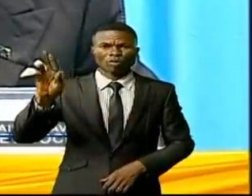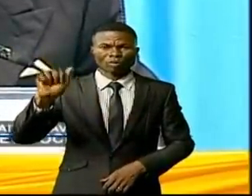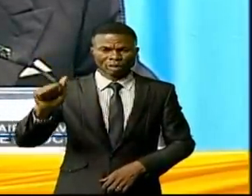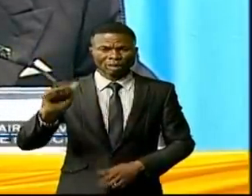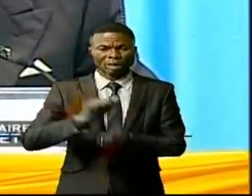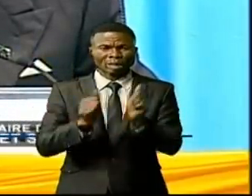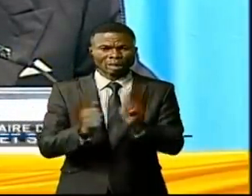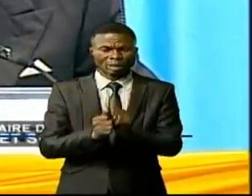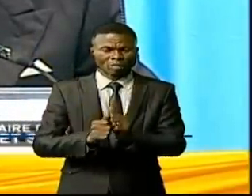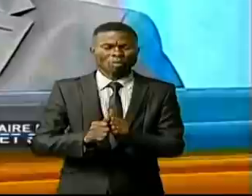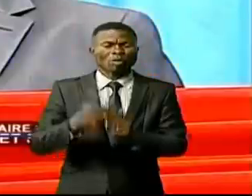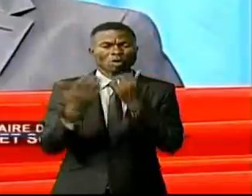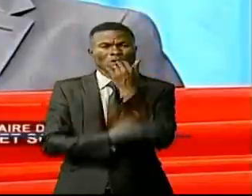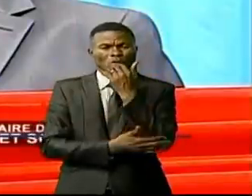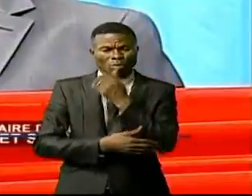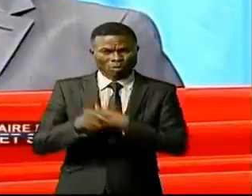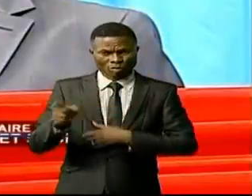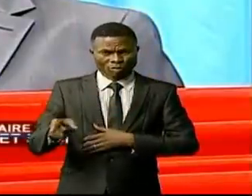les populations vulnérables,